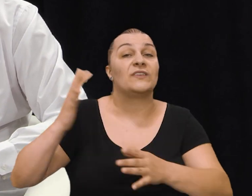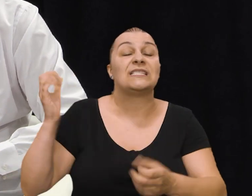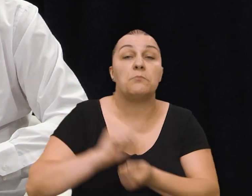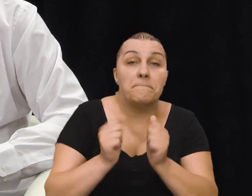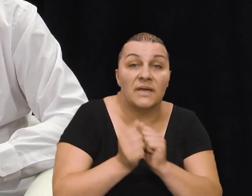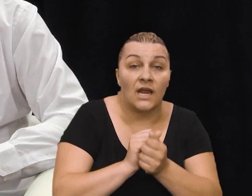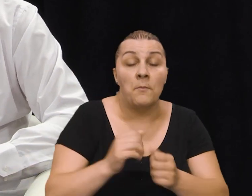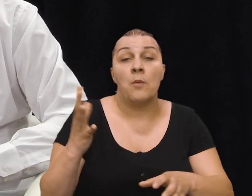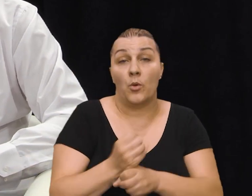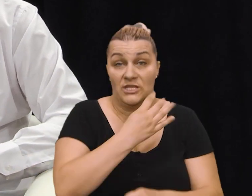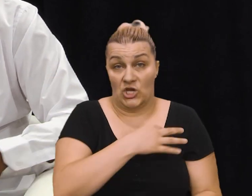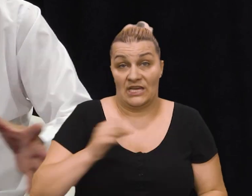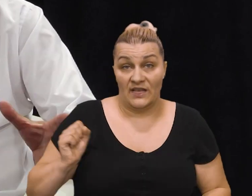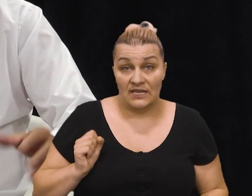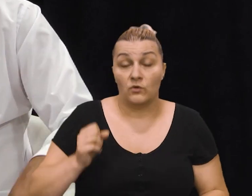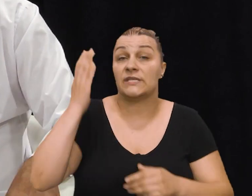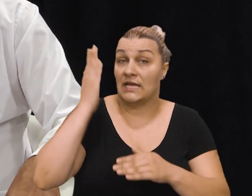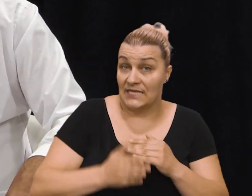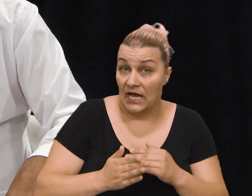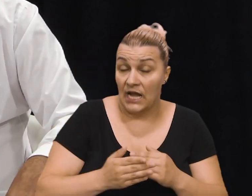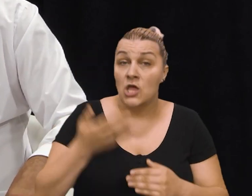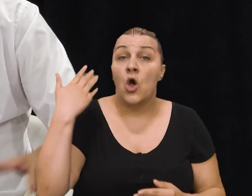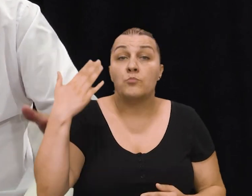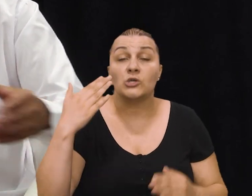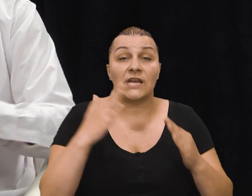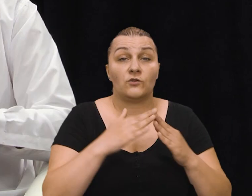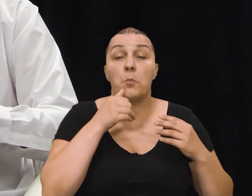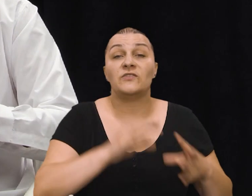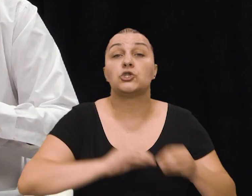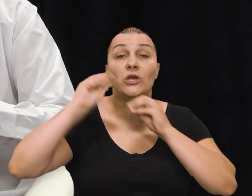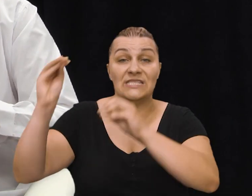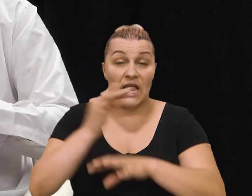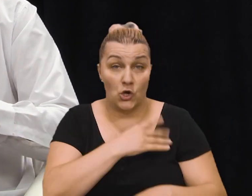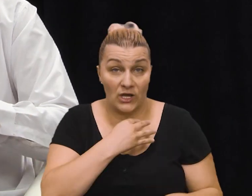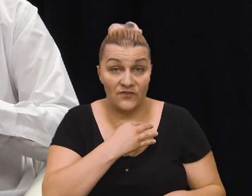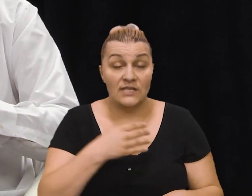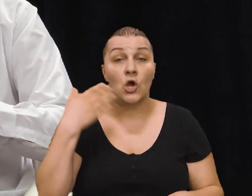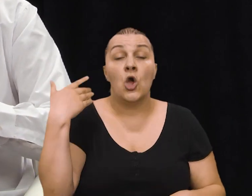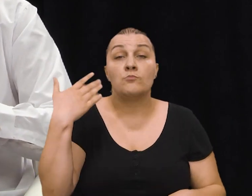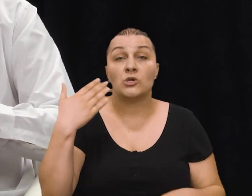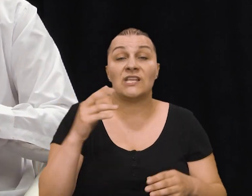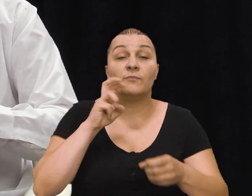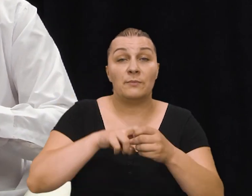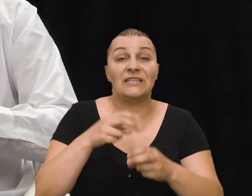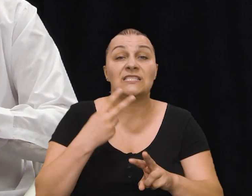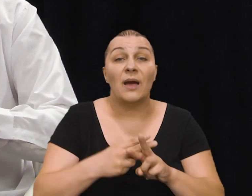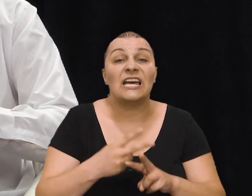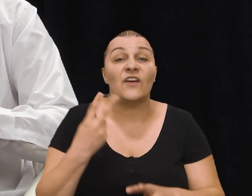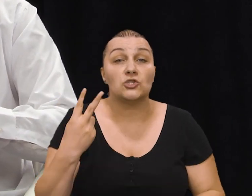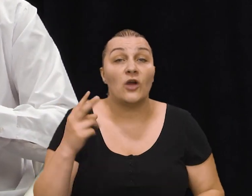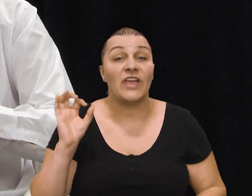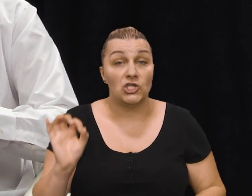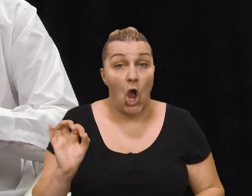bitkama pobjeljničke hrvatske vojske za kraj pozdrav jasno domovinskoj iseljinoj hrvatskoj pozdrav pripadnicima